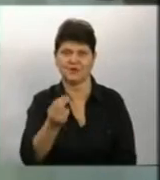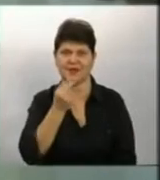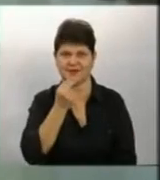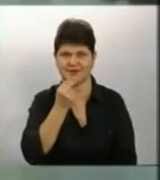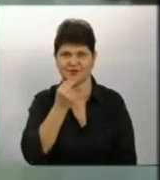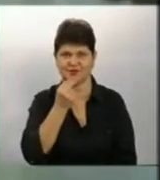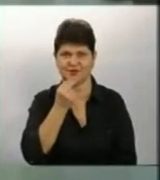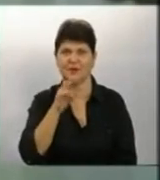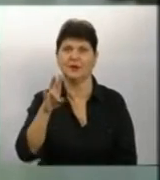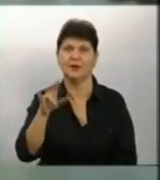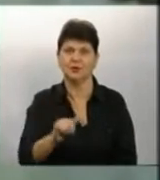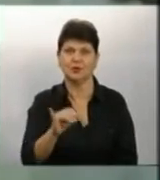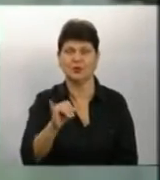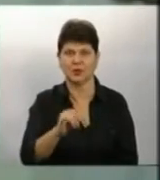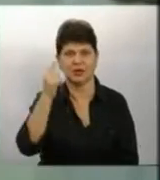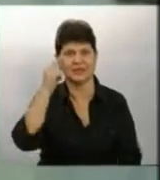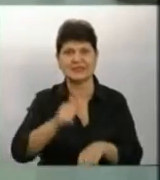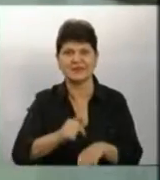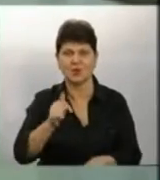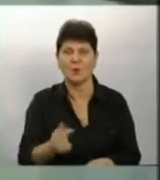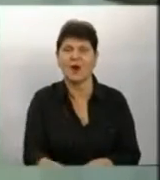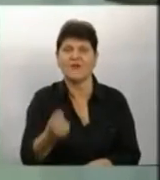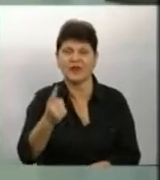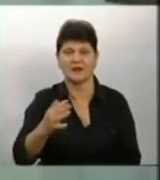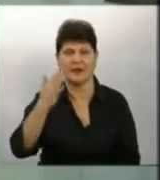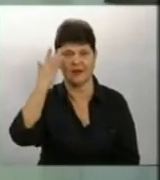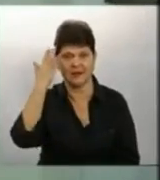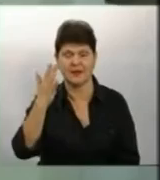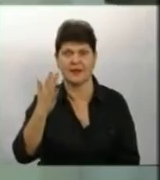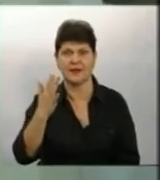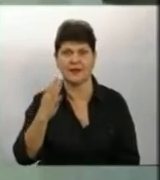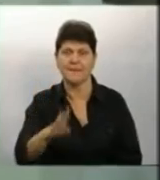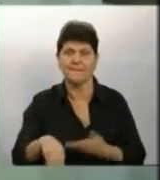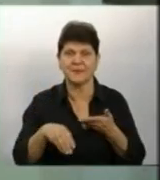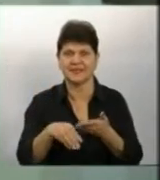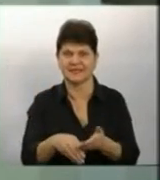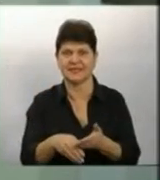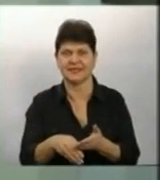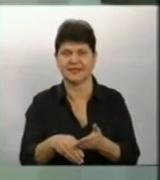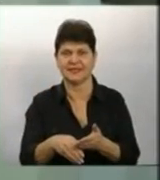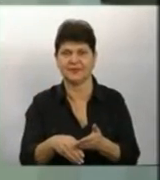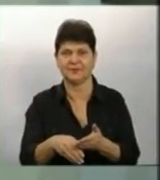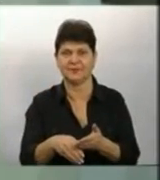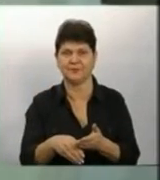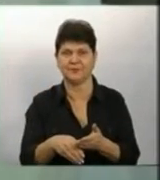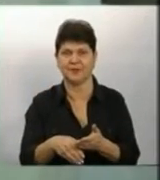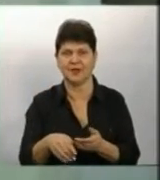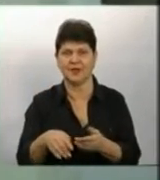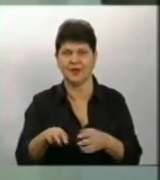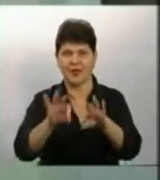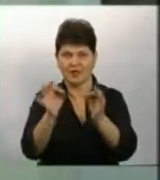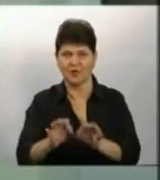Ну і слідом за цим виникла ідея підсилити виставку Образотворчу